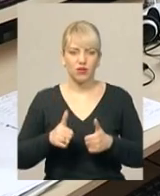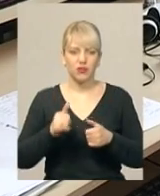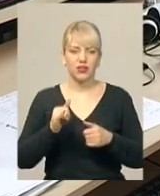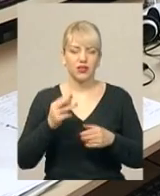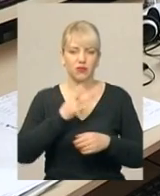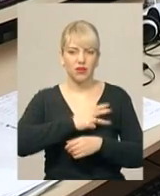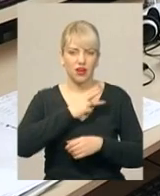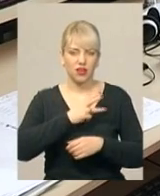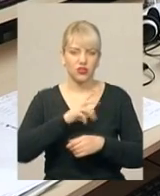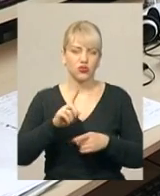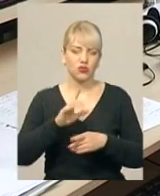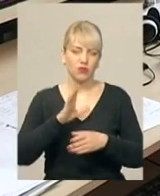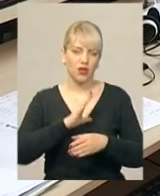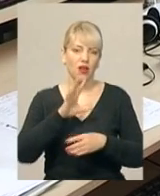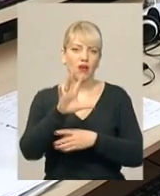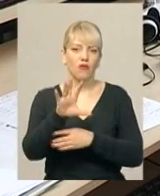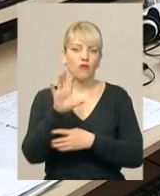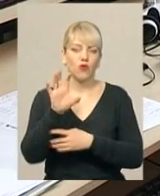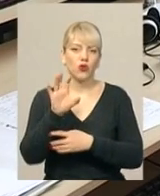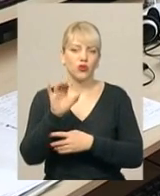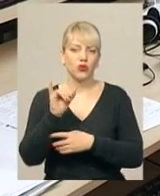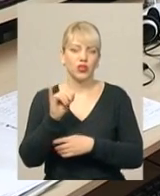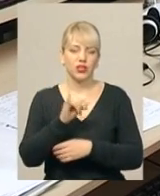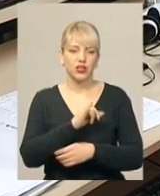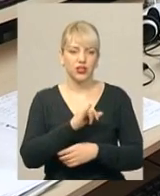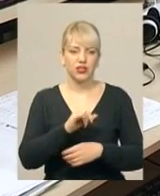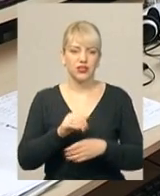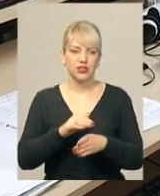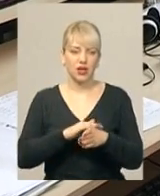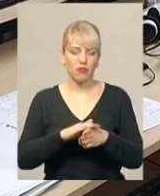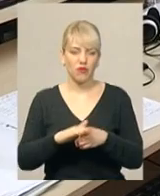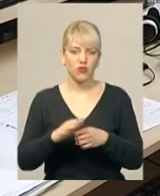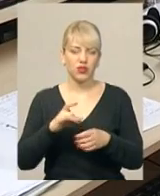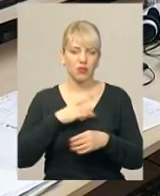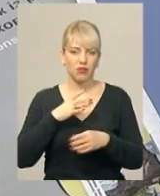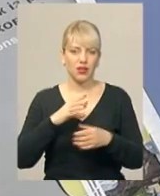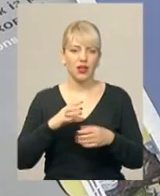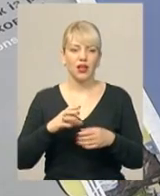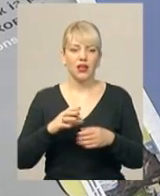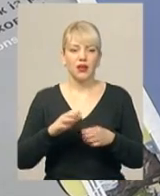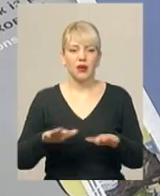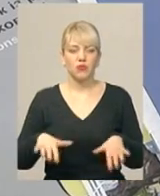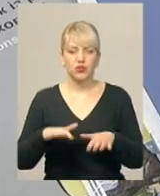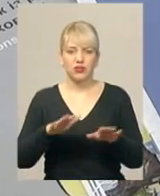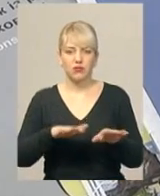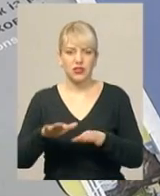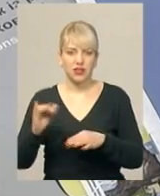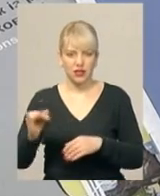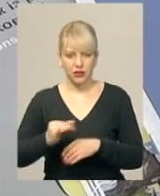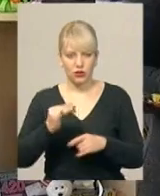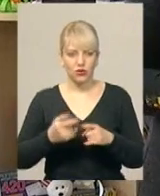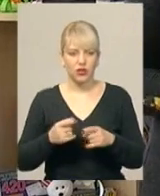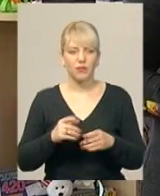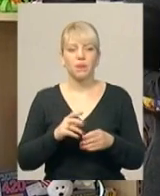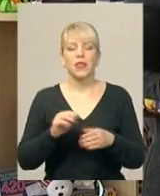Бажано, звичайно, щоб була фотографія і заповнювати білі плями історії. Написати статтю до Вікіпедії можна і